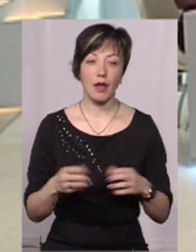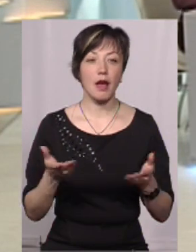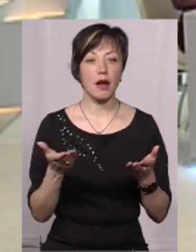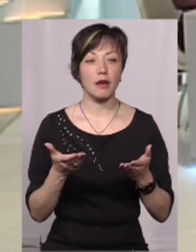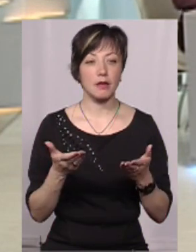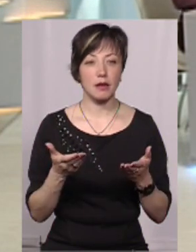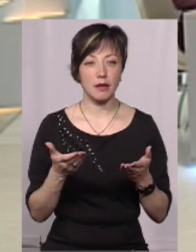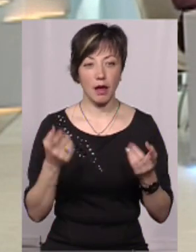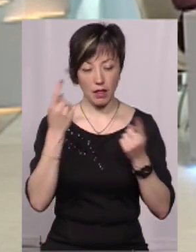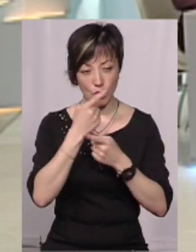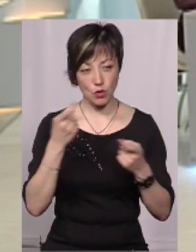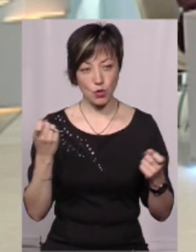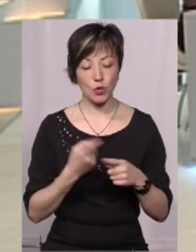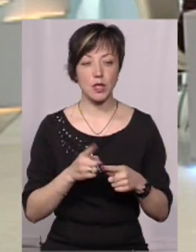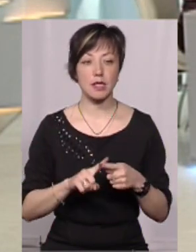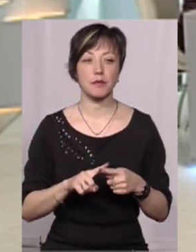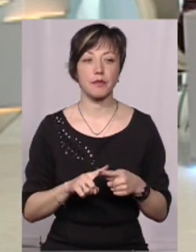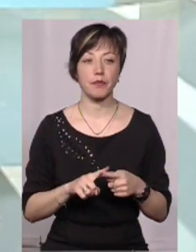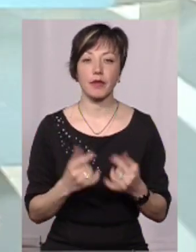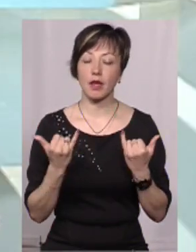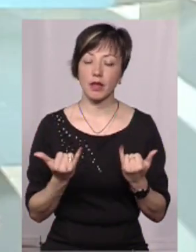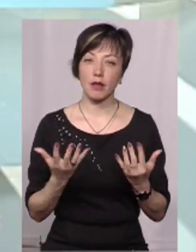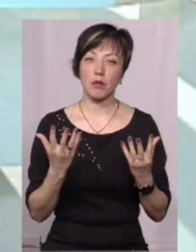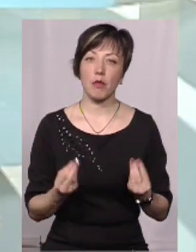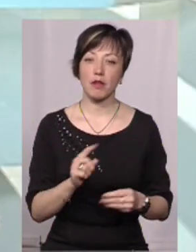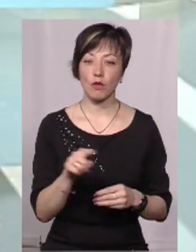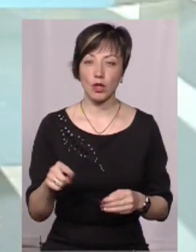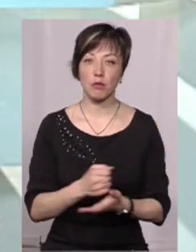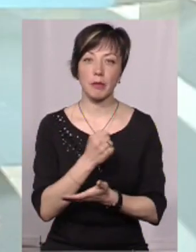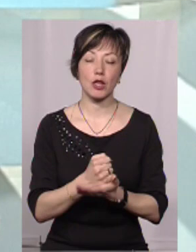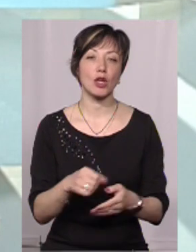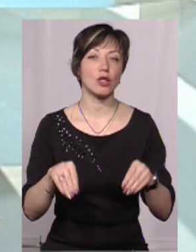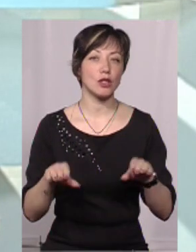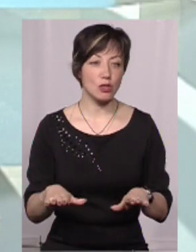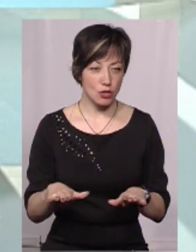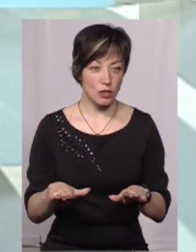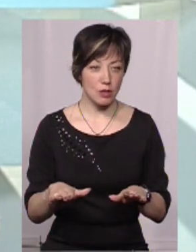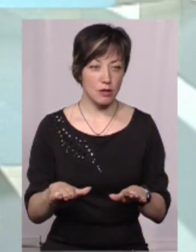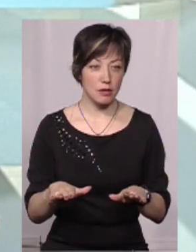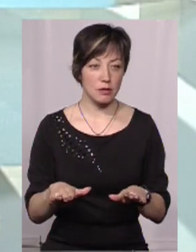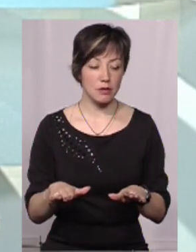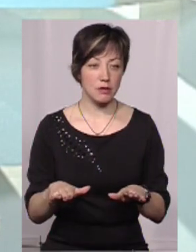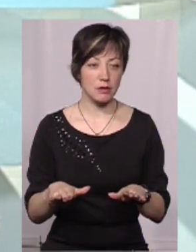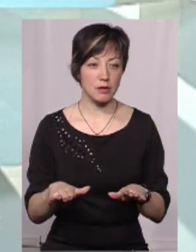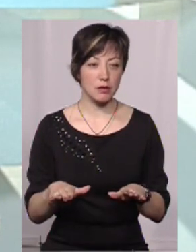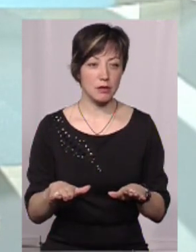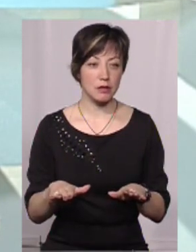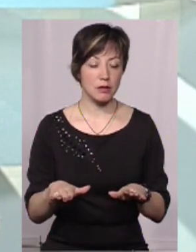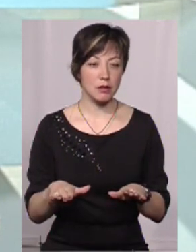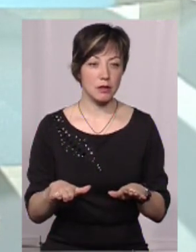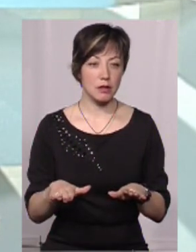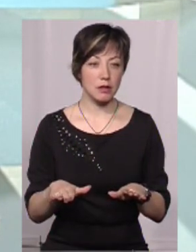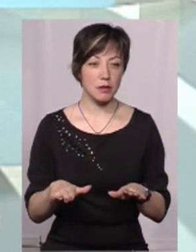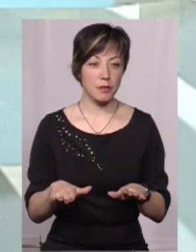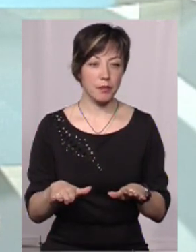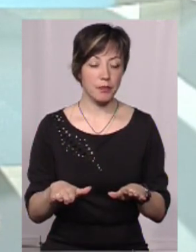Трошки анонсую, так, це на даний момент вони прийняли рішення, те, що я сказала,